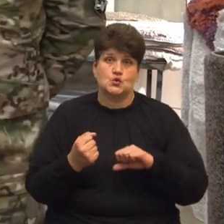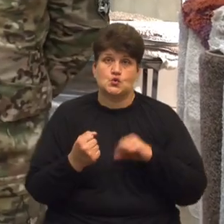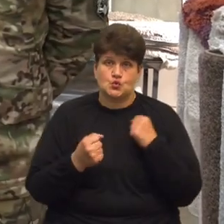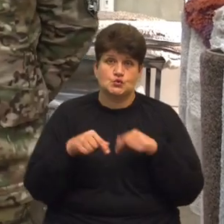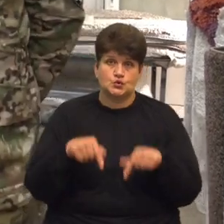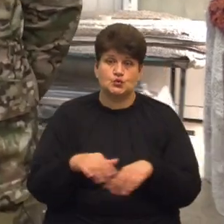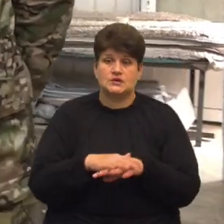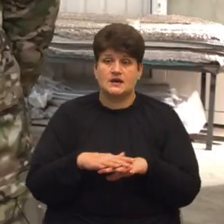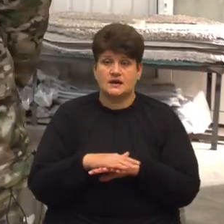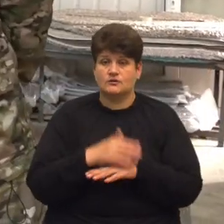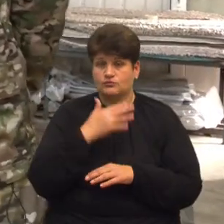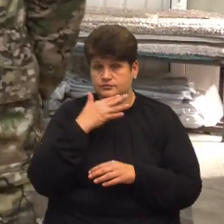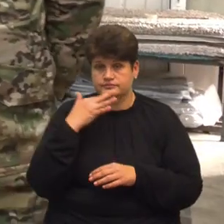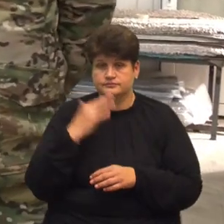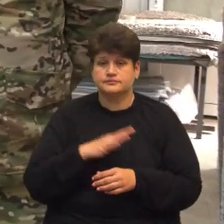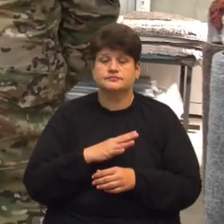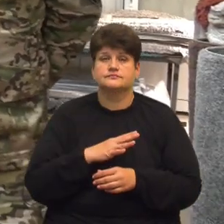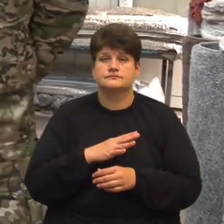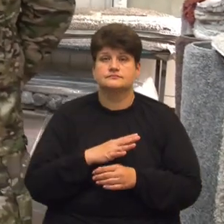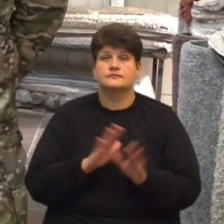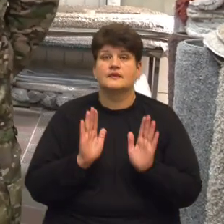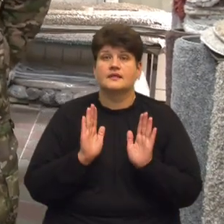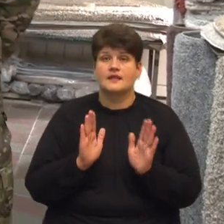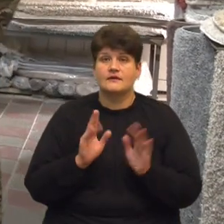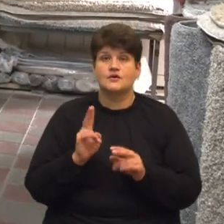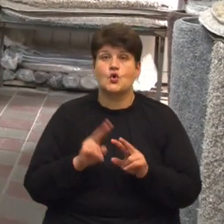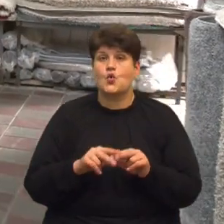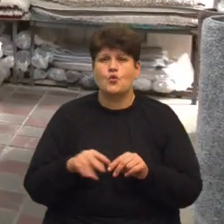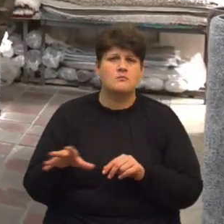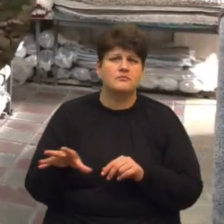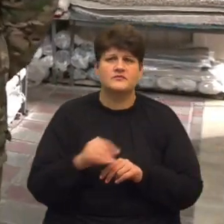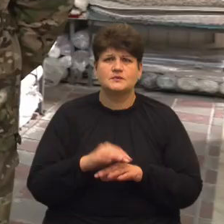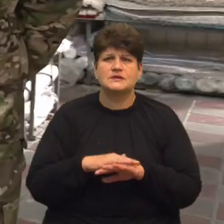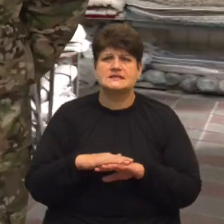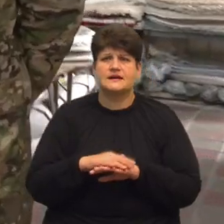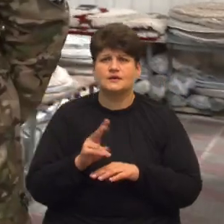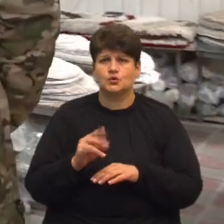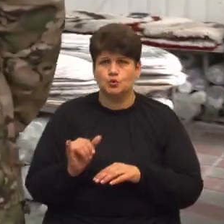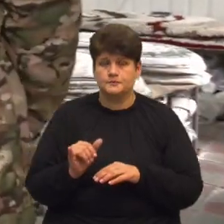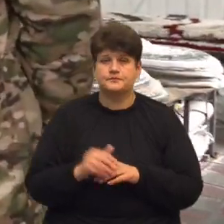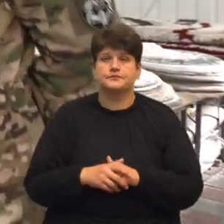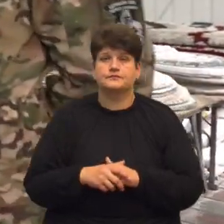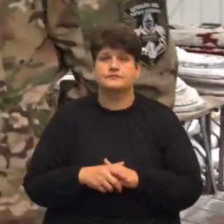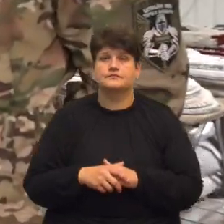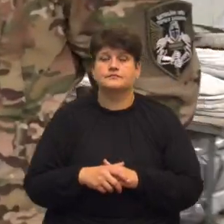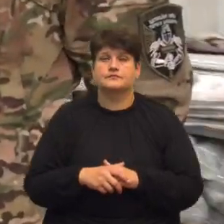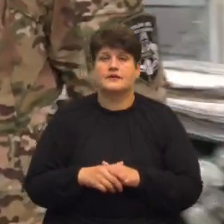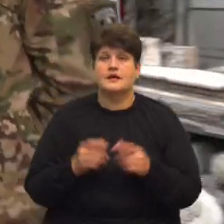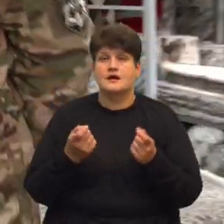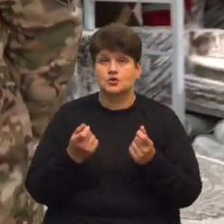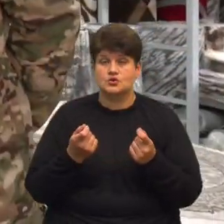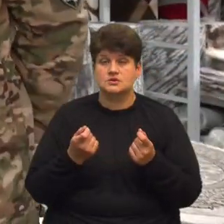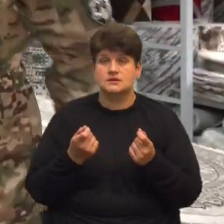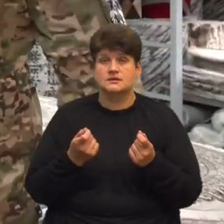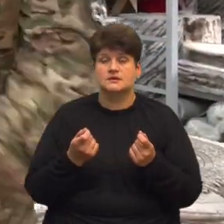ринку, дуже багато Навіть кум, всі були з ринку Але трошки прийшлось